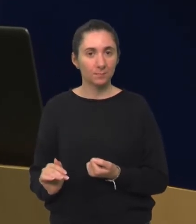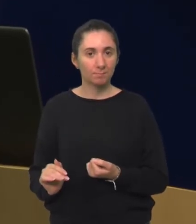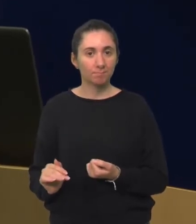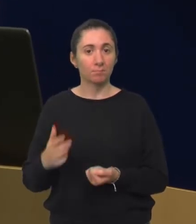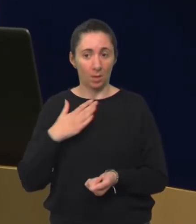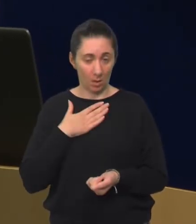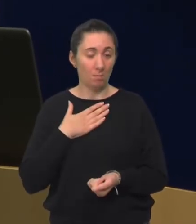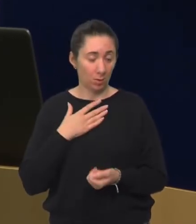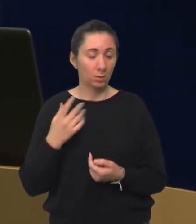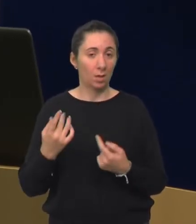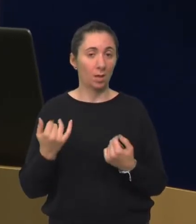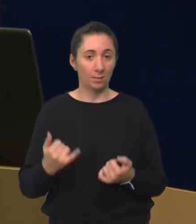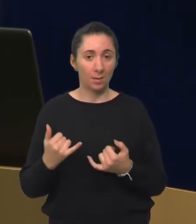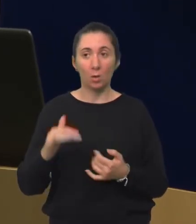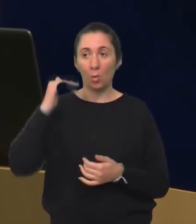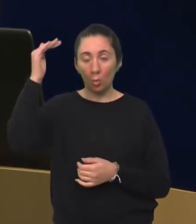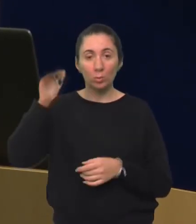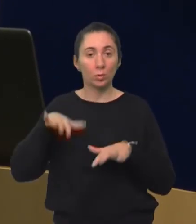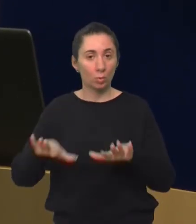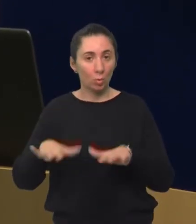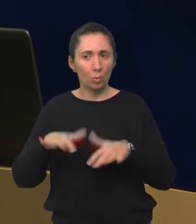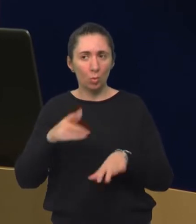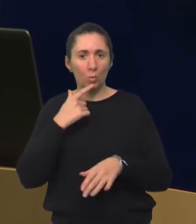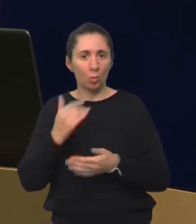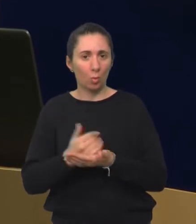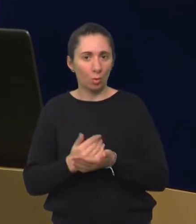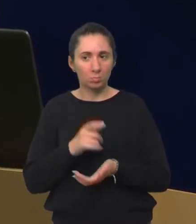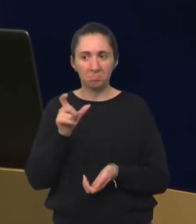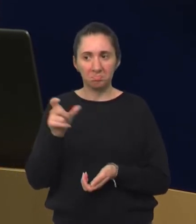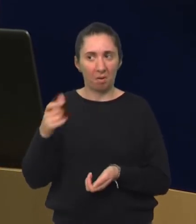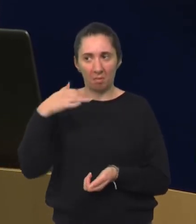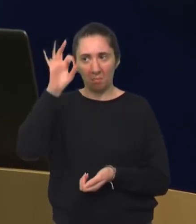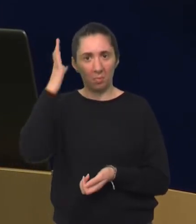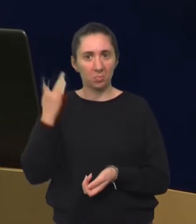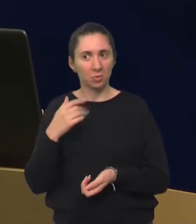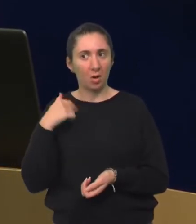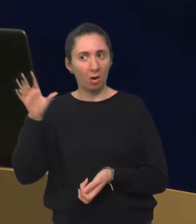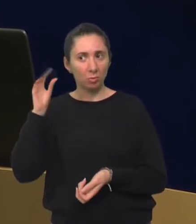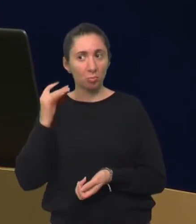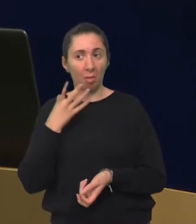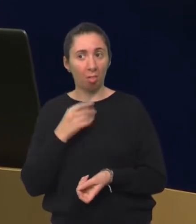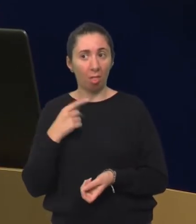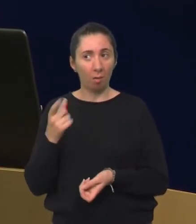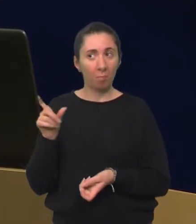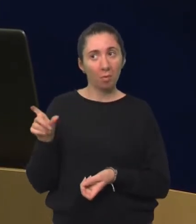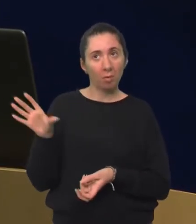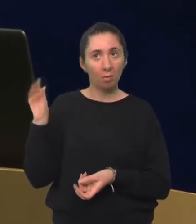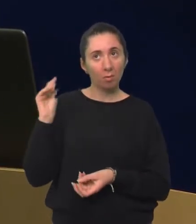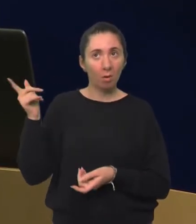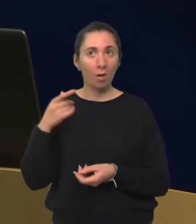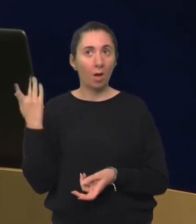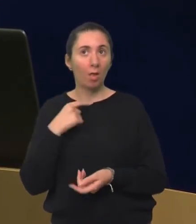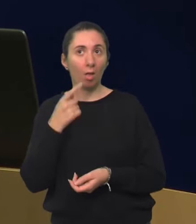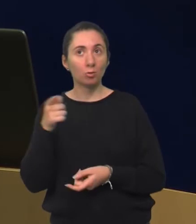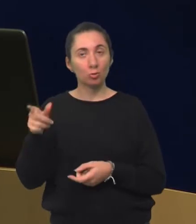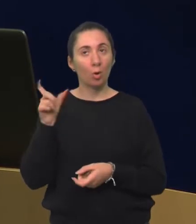mislim imat ćete, budemo realni, imate i danas kod odraslih ljudi, ljude koji koriste riječi koje pojme nemaju šta znači, ali negdje su ih čuli baš jako lijepo zvuče i onda oni zvuče jako pametno